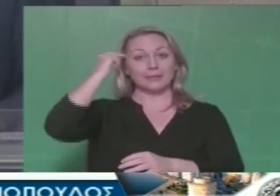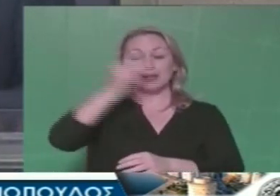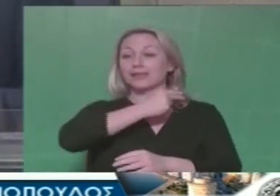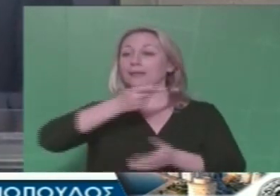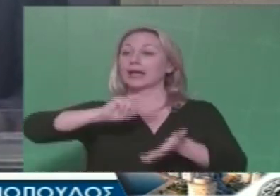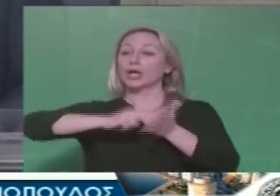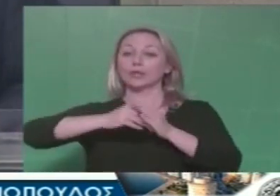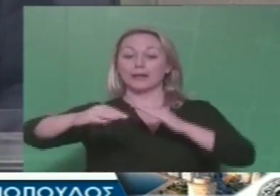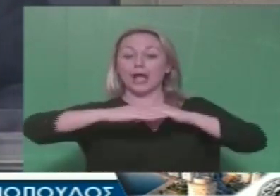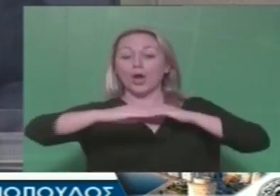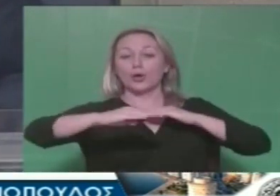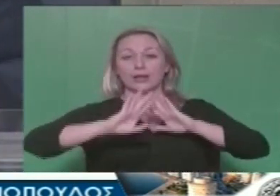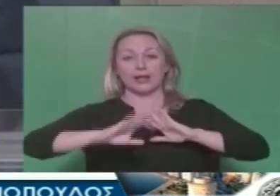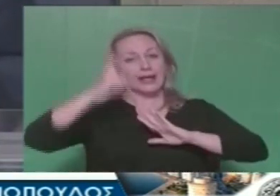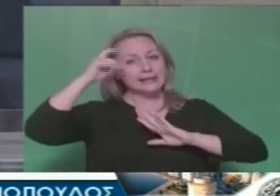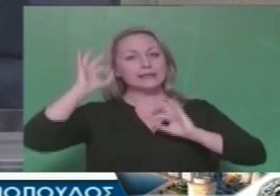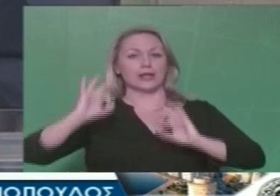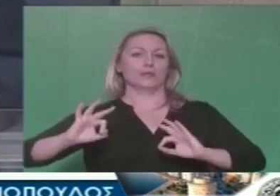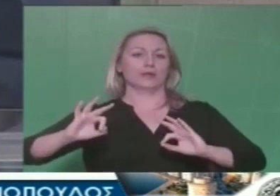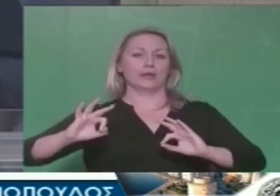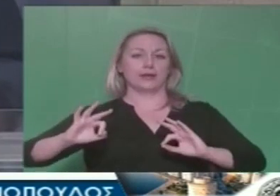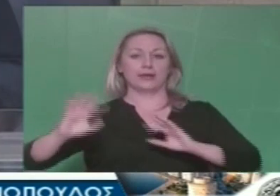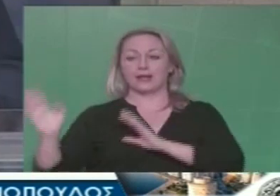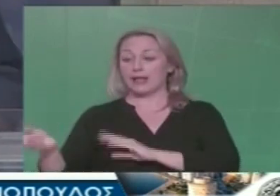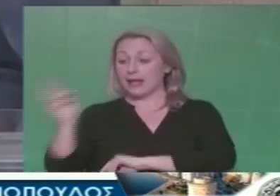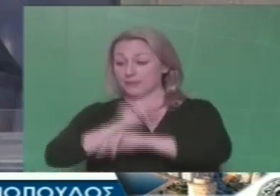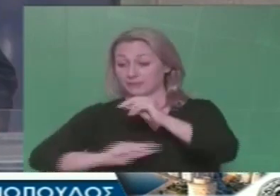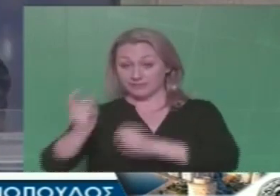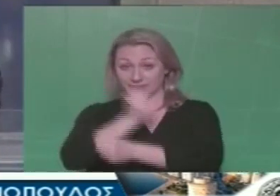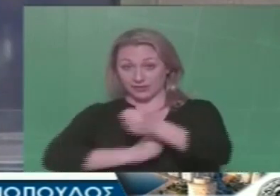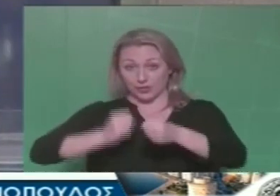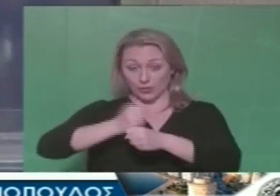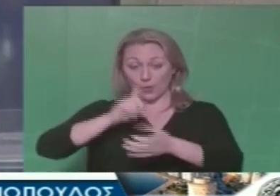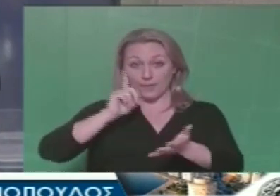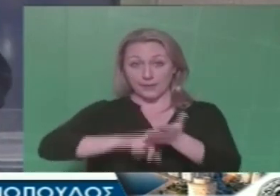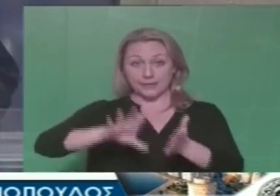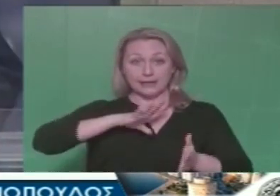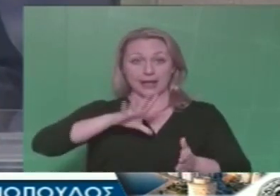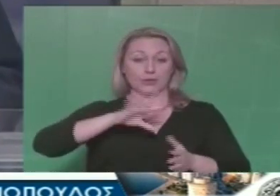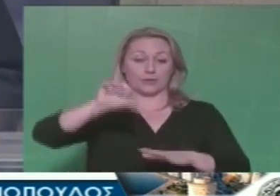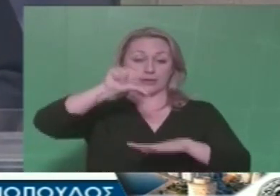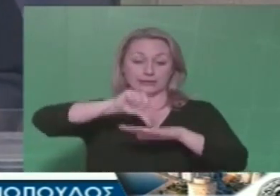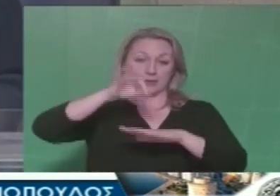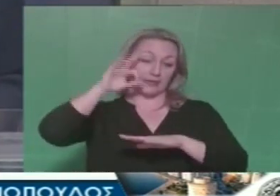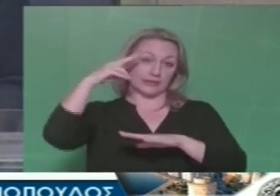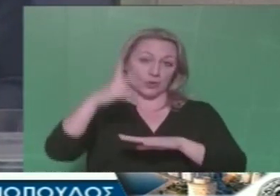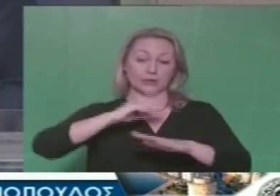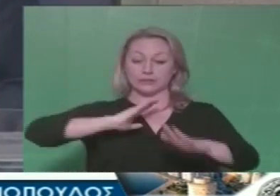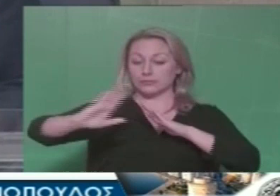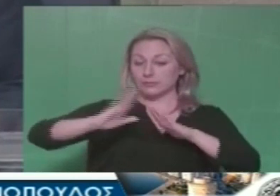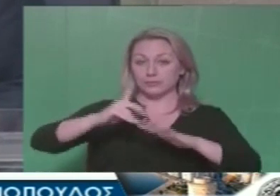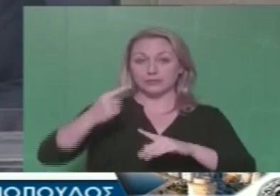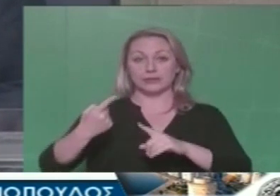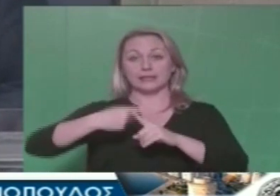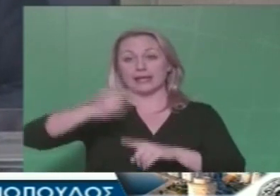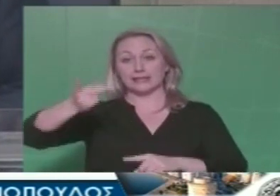οικονομίας. το ξαναλέμε αυτά είναι δεδομένα, ψηφιστήκαμε γιατί πρέπει να προστατέψουμε τα συμφέροντα των πολιτών αυτής της πόλης και να τα διεκδικήσουμε.